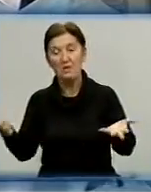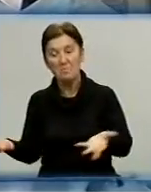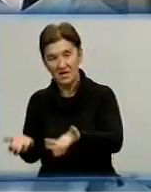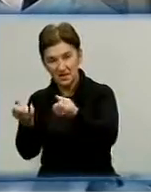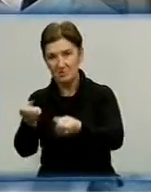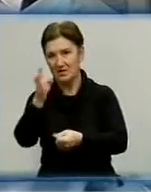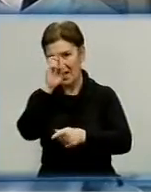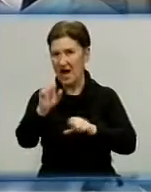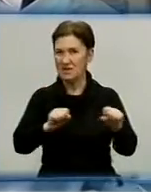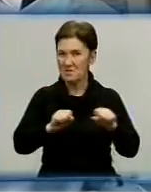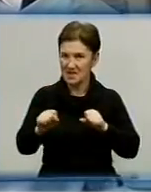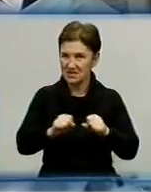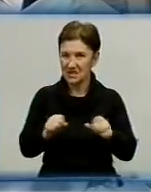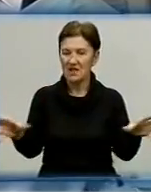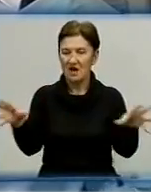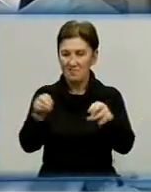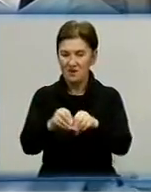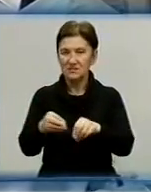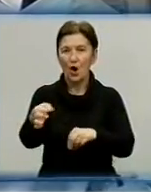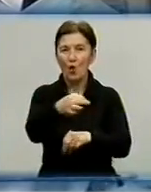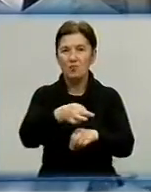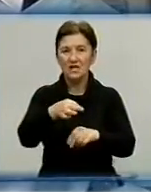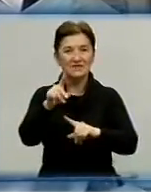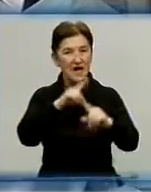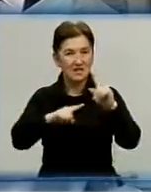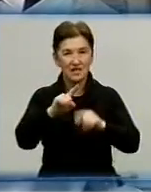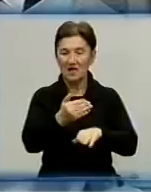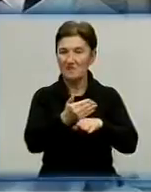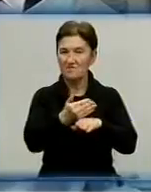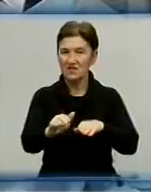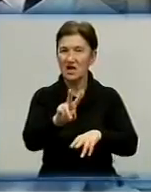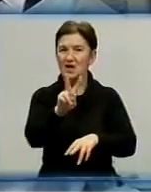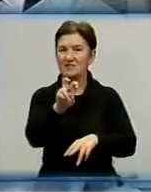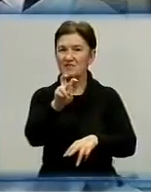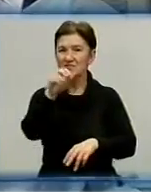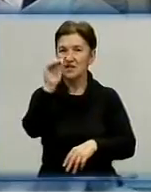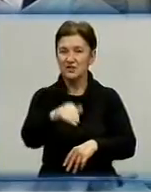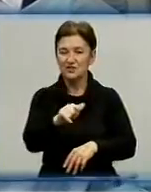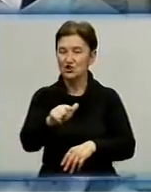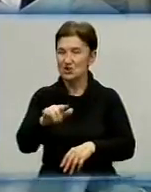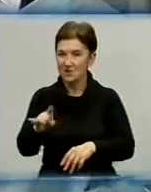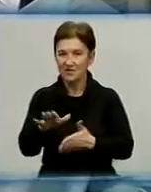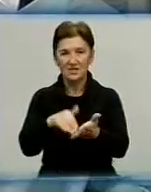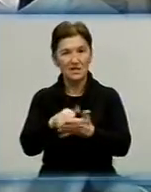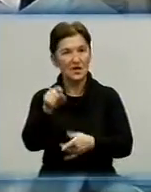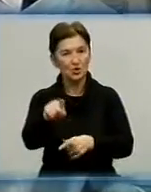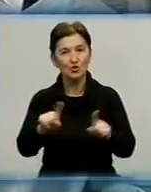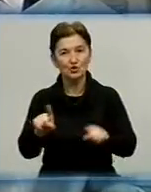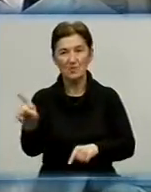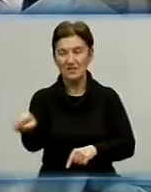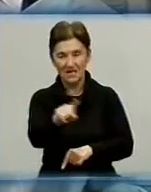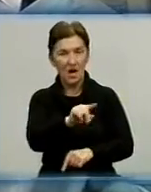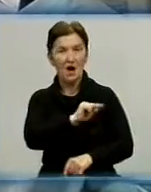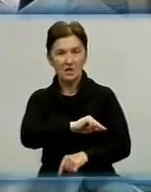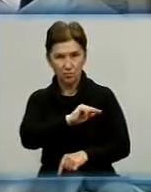адміністрація разом з обласною радою прийняли рішення. Виділили більше 200 тисяч гривень для того, щоб ця робота, власне,